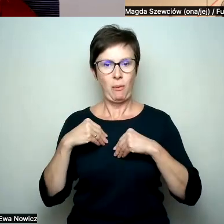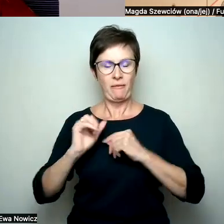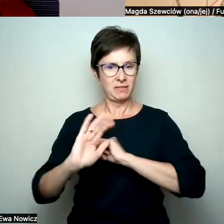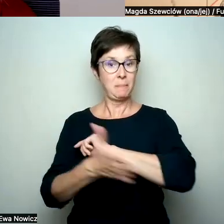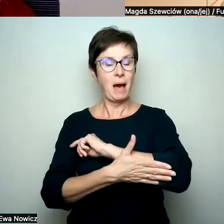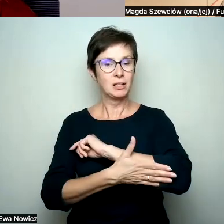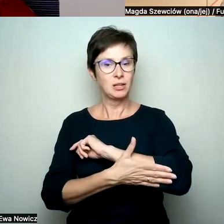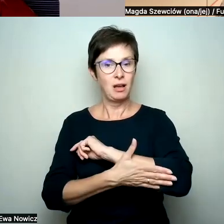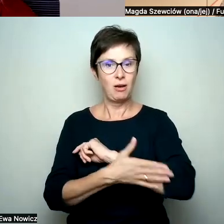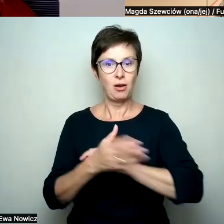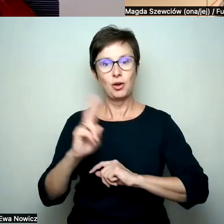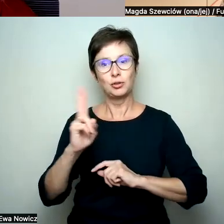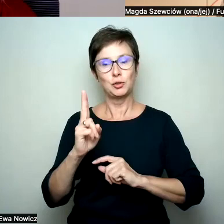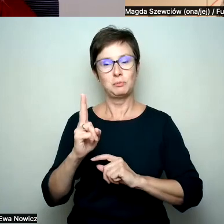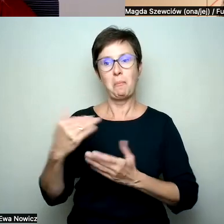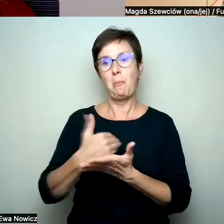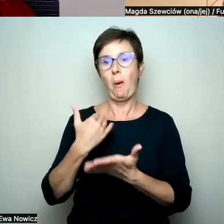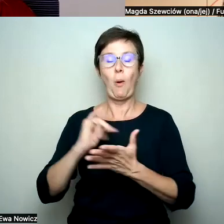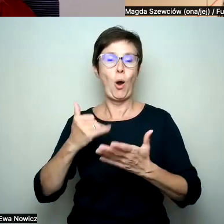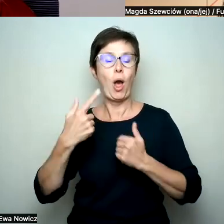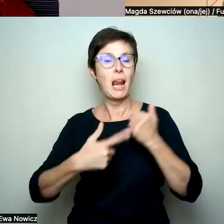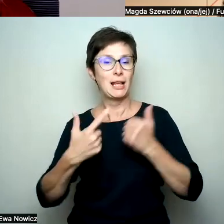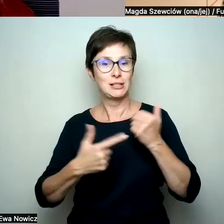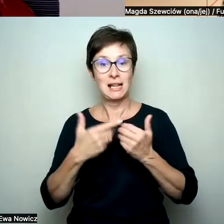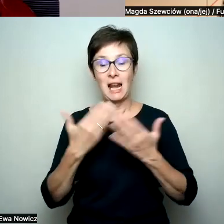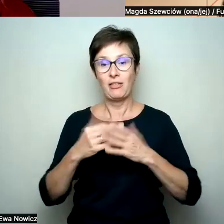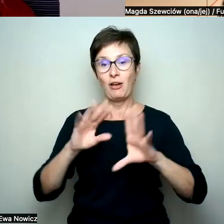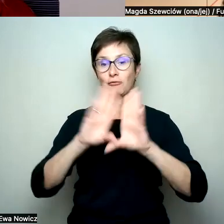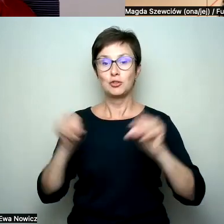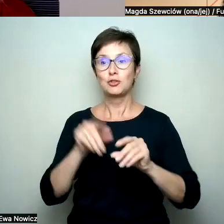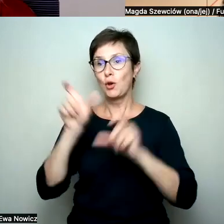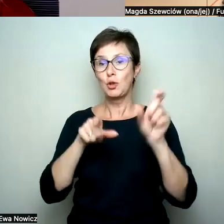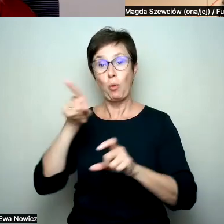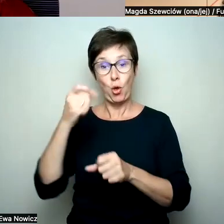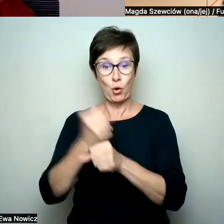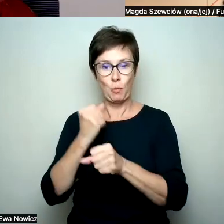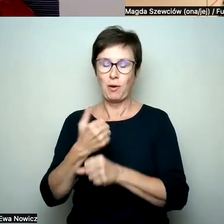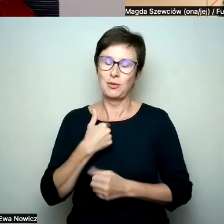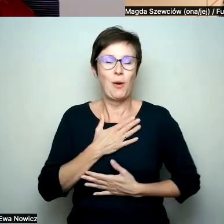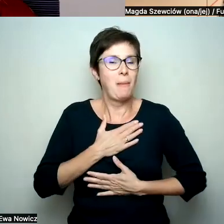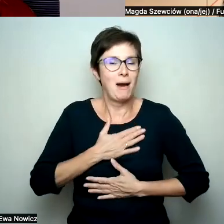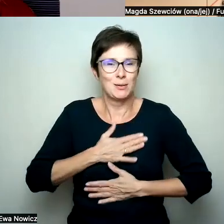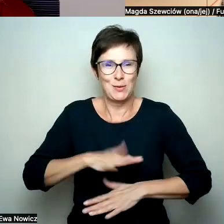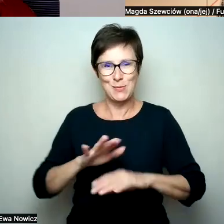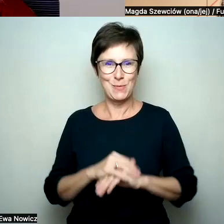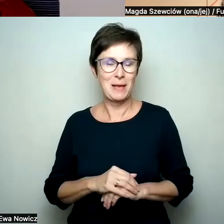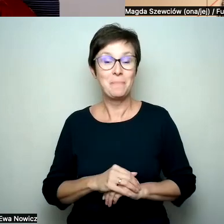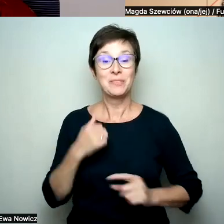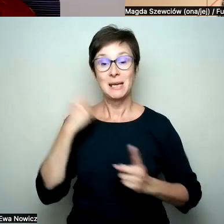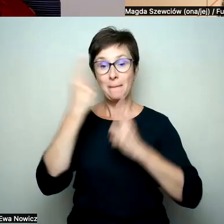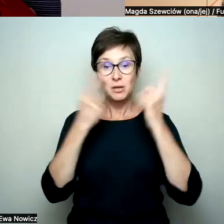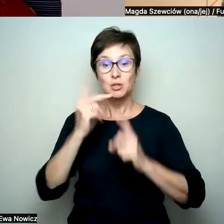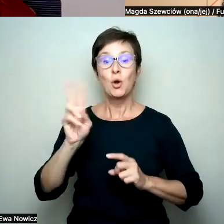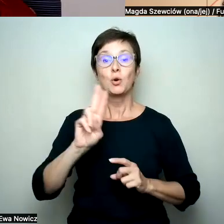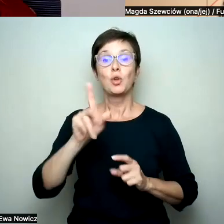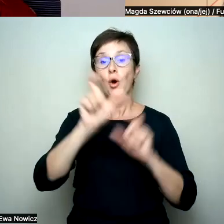umieć w liczby. Więc wszystkie osoby, które to robią, absolutnie uwielbiam. I myślę, że też te osoby, które nie były